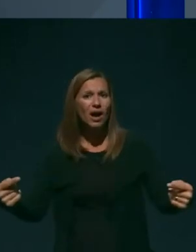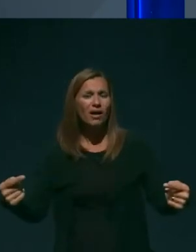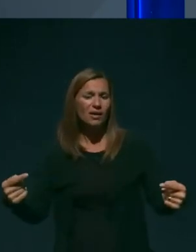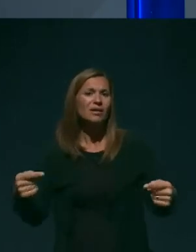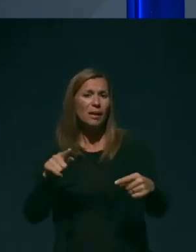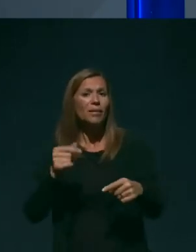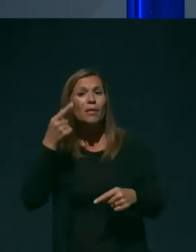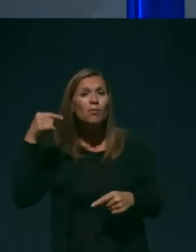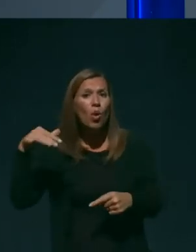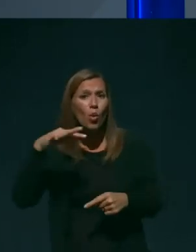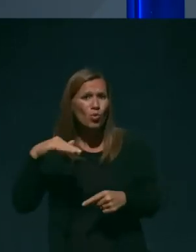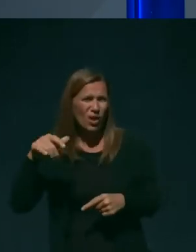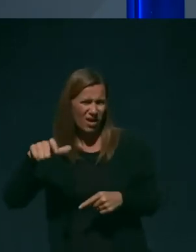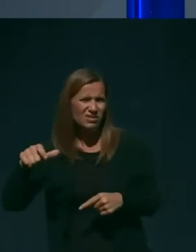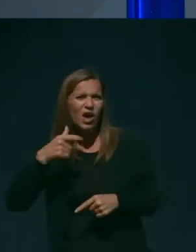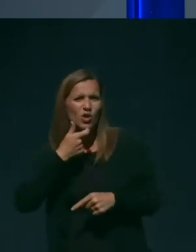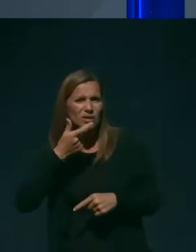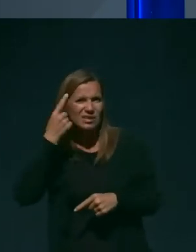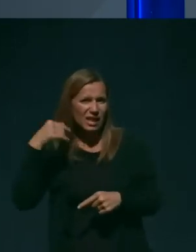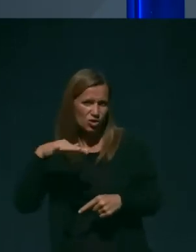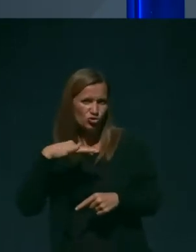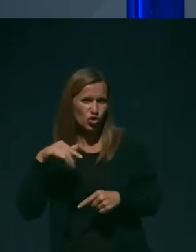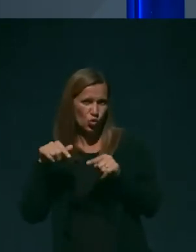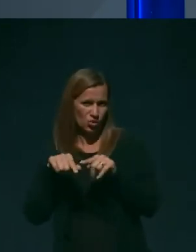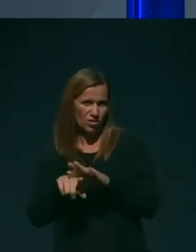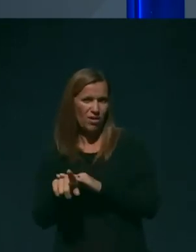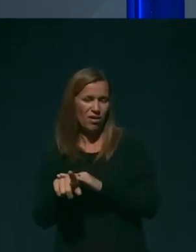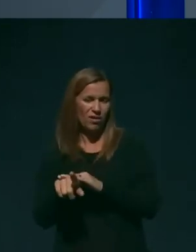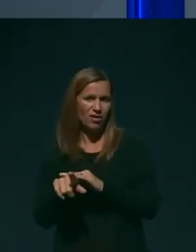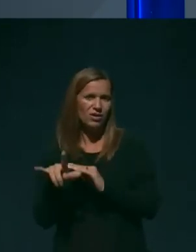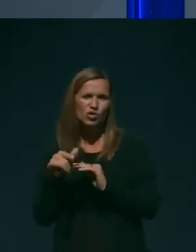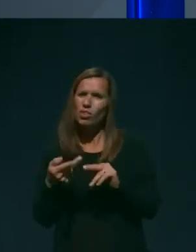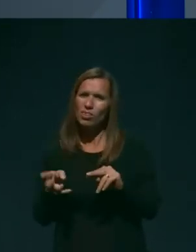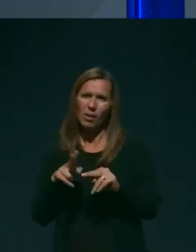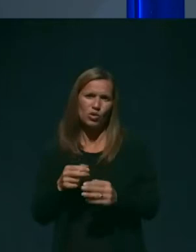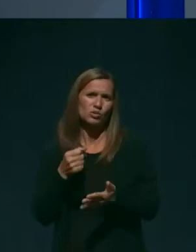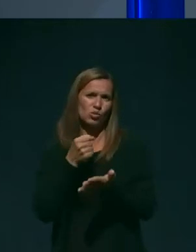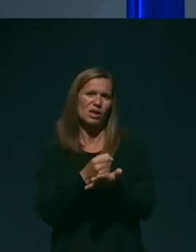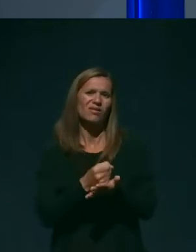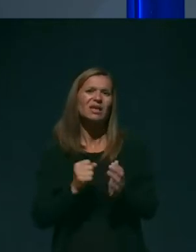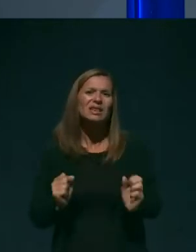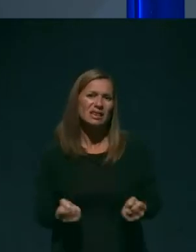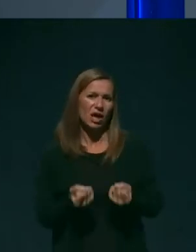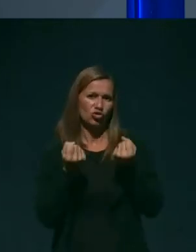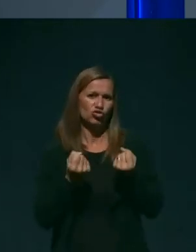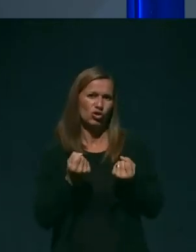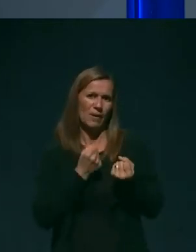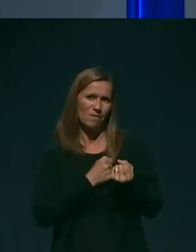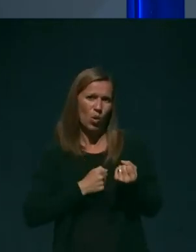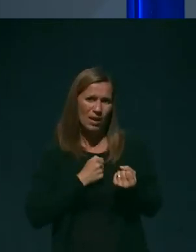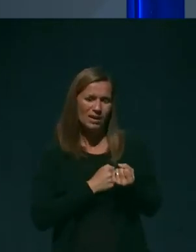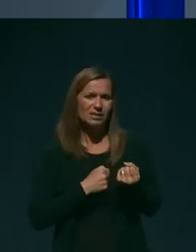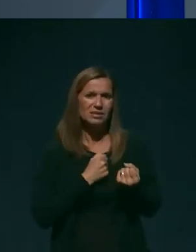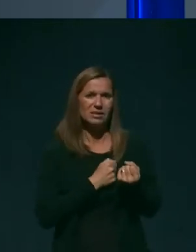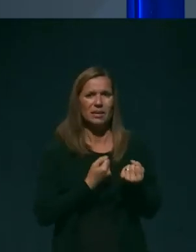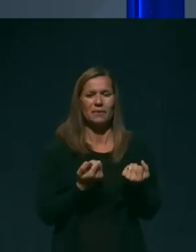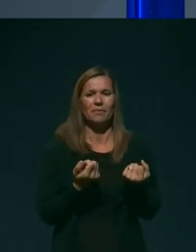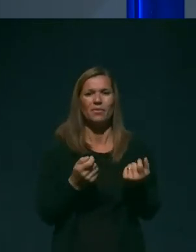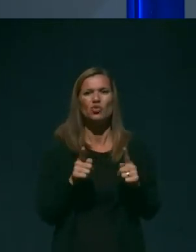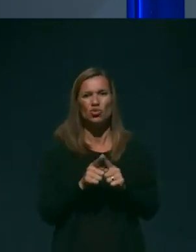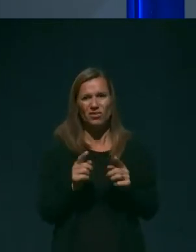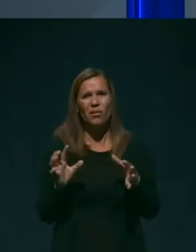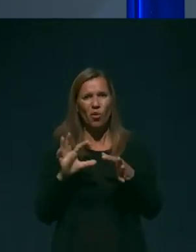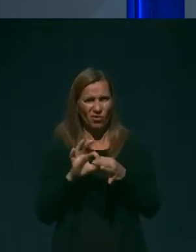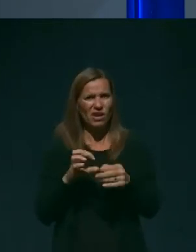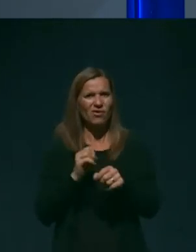epidemiji najbolj izpostavljena težkim boleznim, oziroma težki bolezni, slabšemu poteku COVID-19